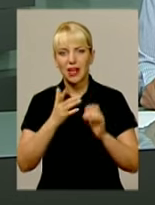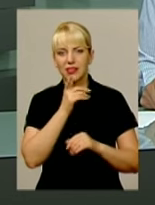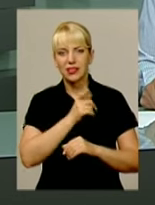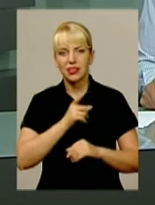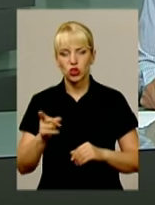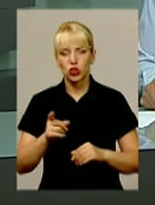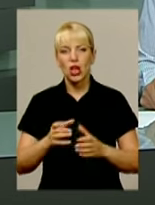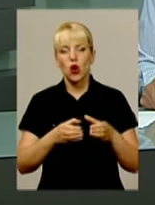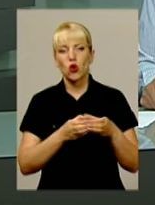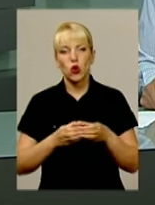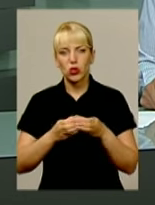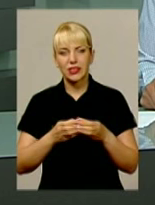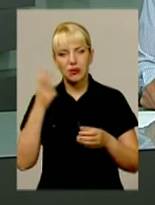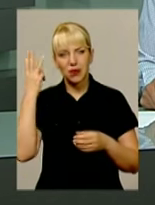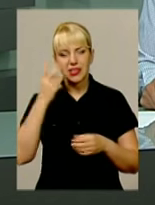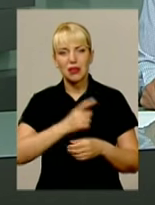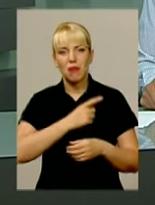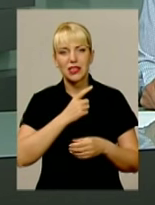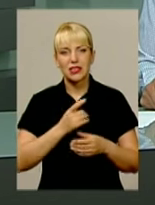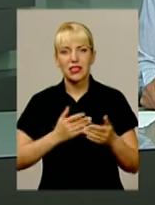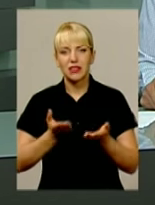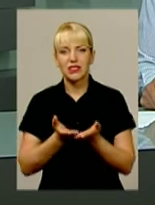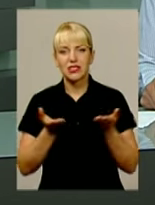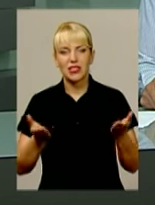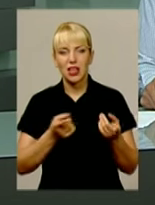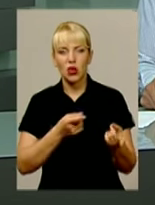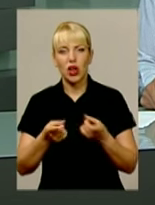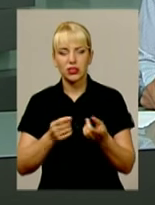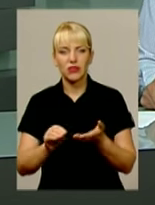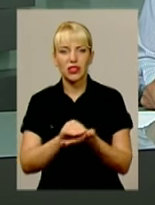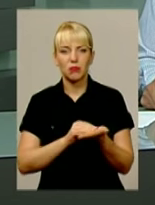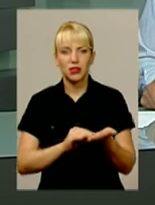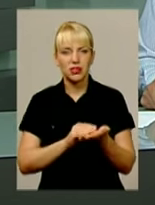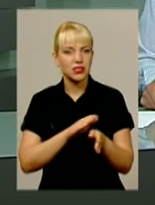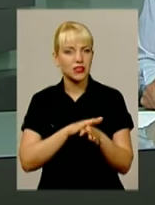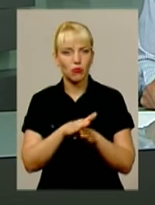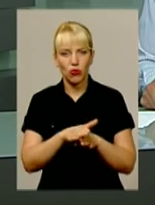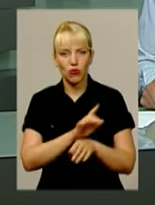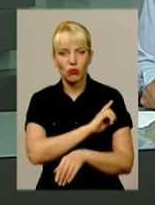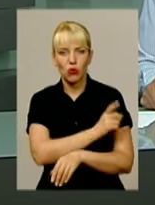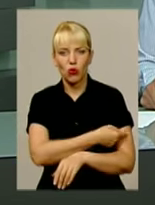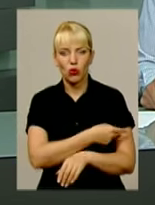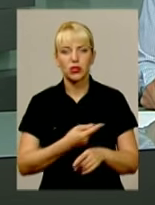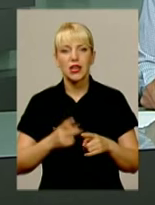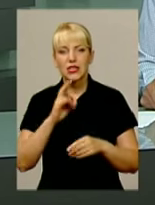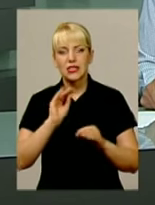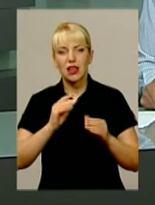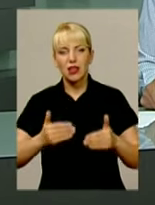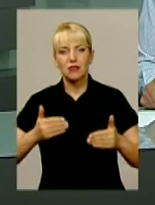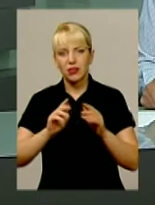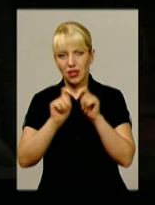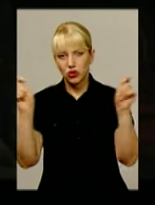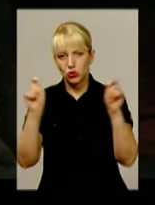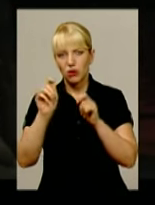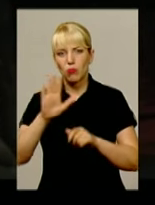хмельницьких майстрів сцени вже розпочав активну підготовку до його відкриття. Репетиції йдуть повним ходом. За лаштунками побував Олександр Матросов.